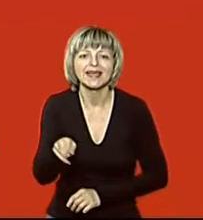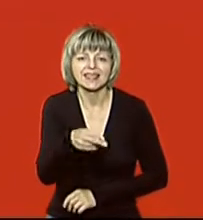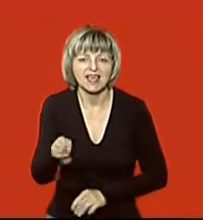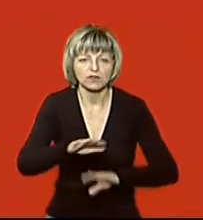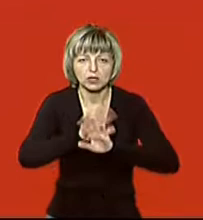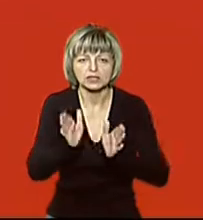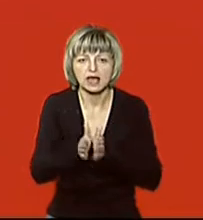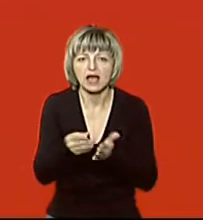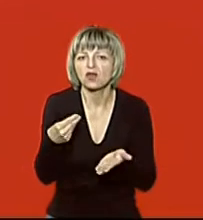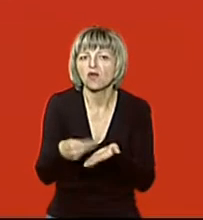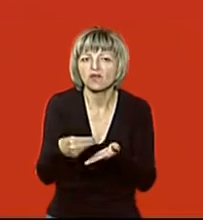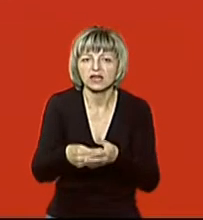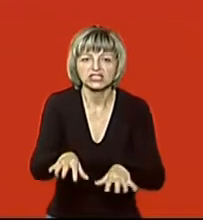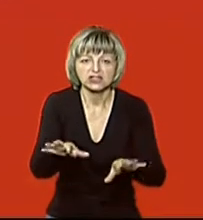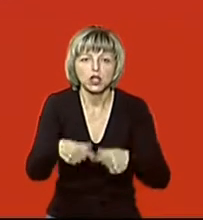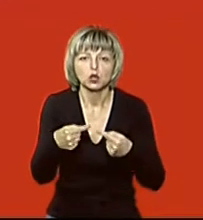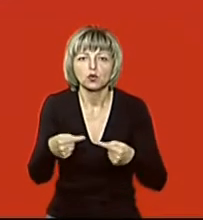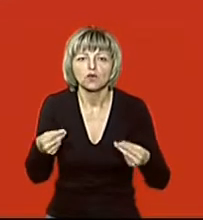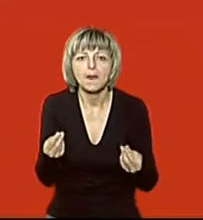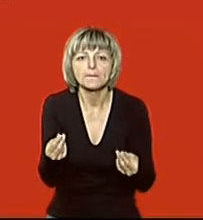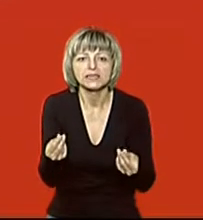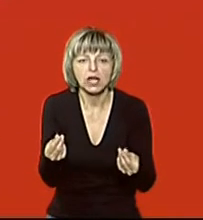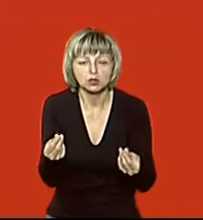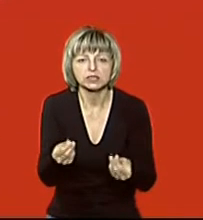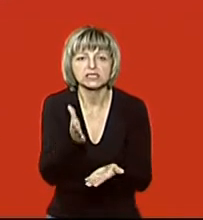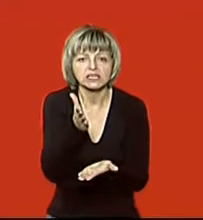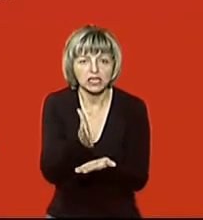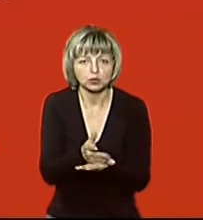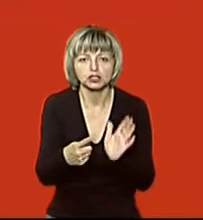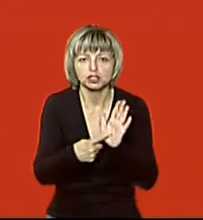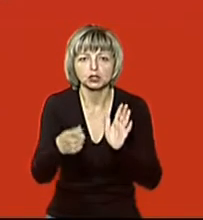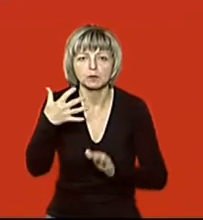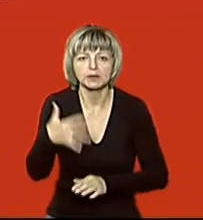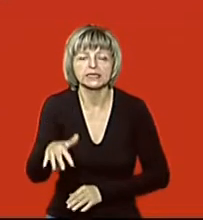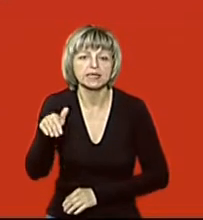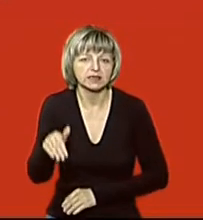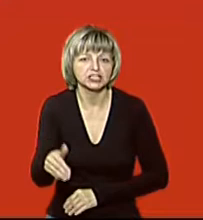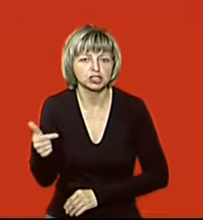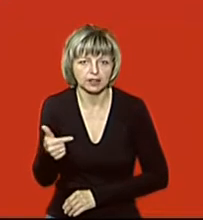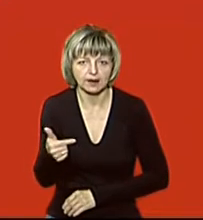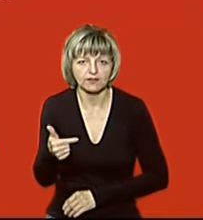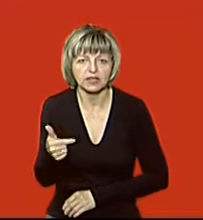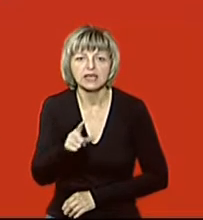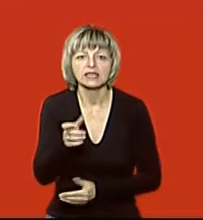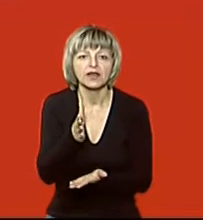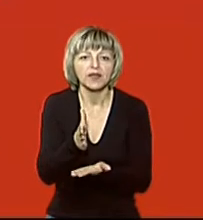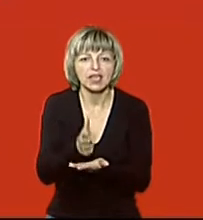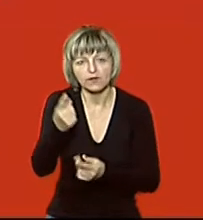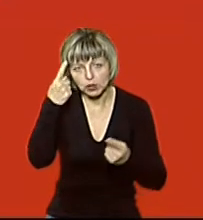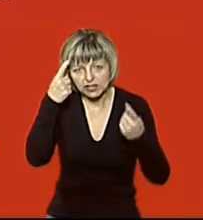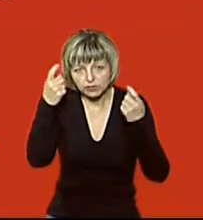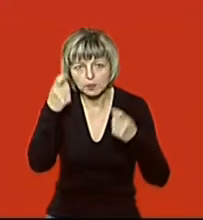вартість вилучених товарно-матеріальних цінностей становить 650 тисяч гривень. За наявною